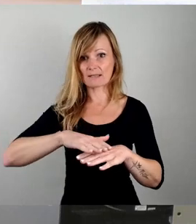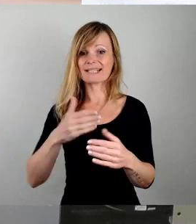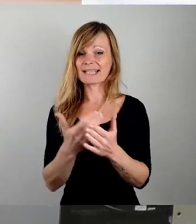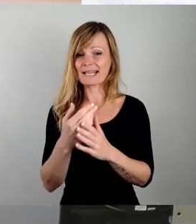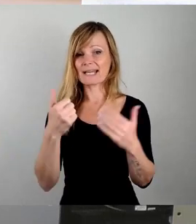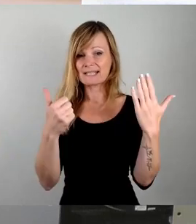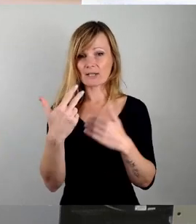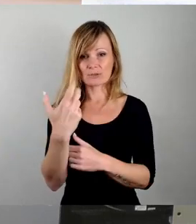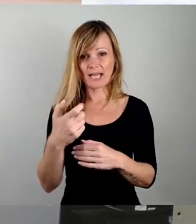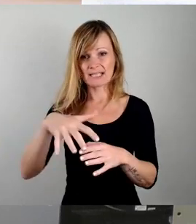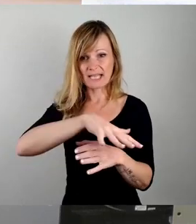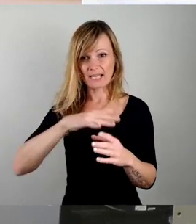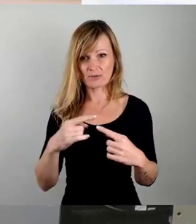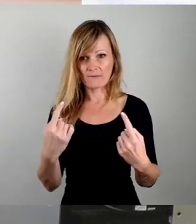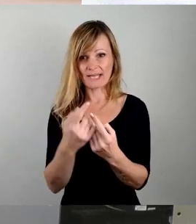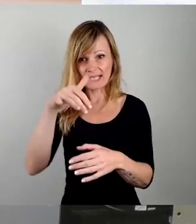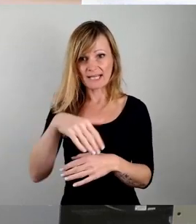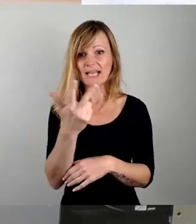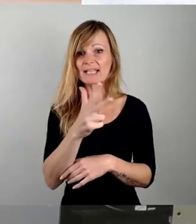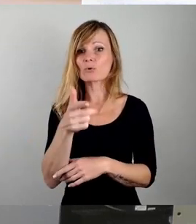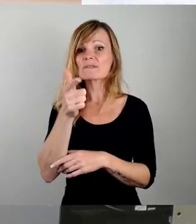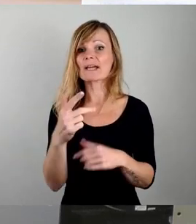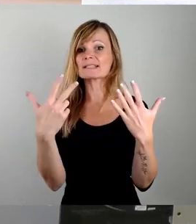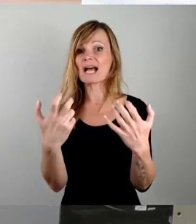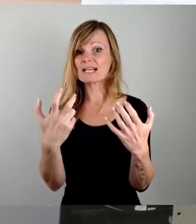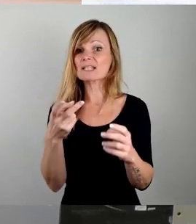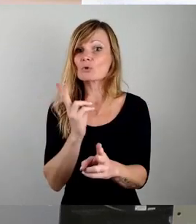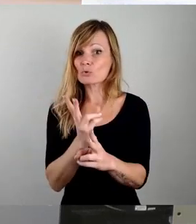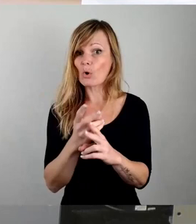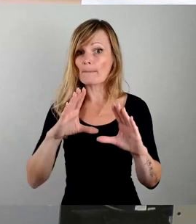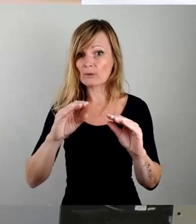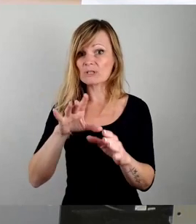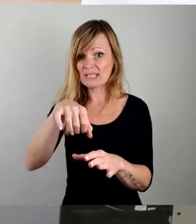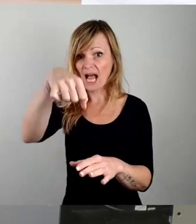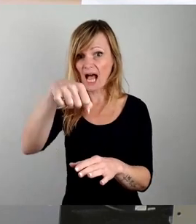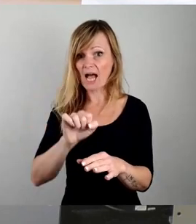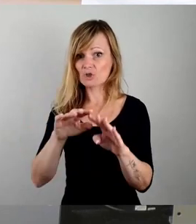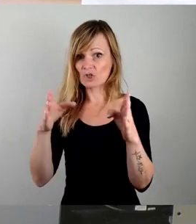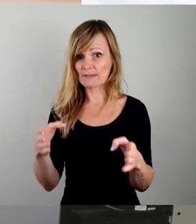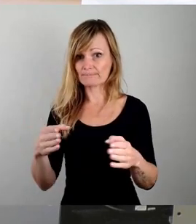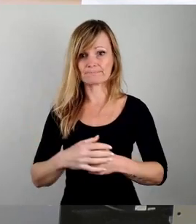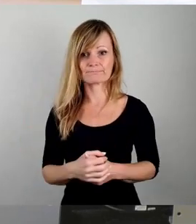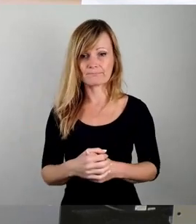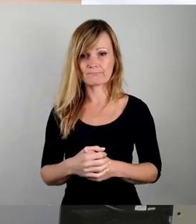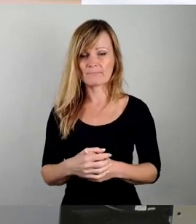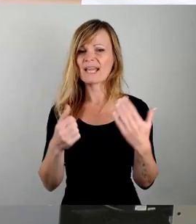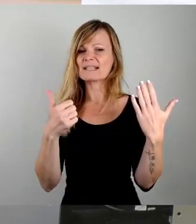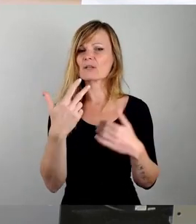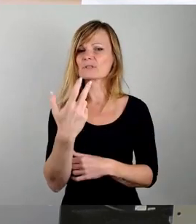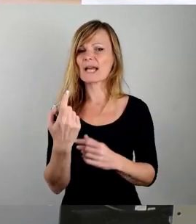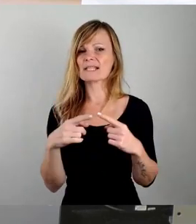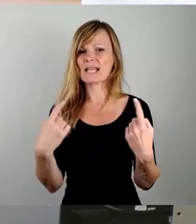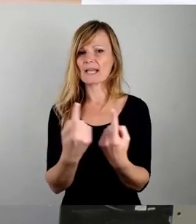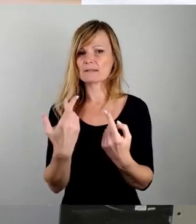Fläche befinden sich 3.280 noch genutzte Garagen. 36 Hektar Fläche, das sind übrigens 360